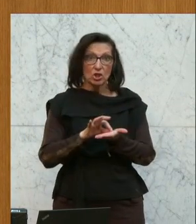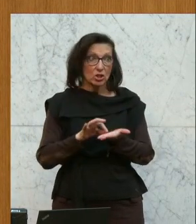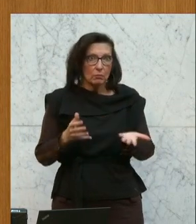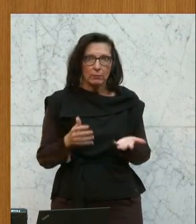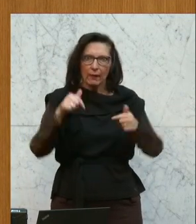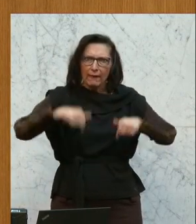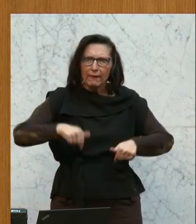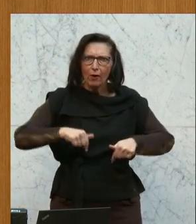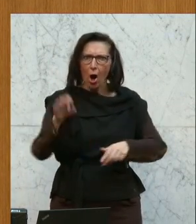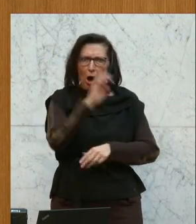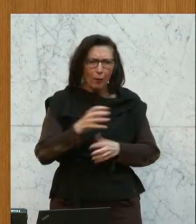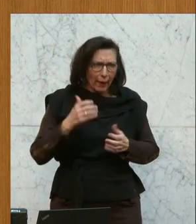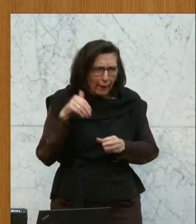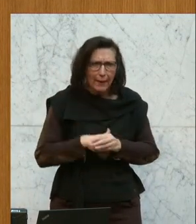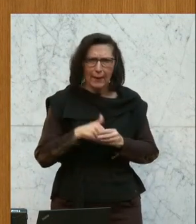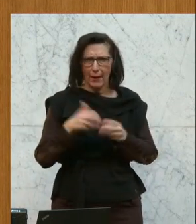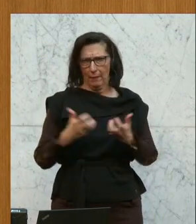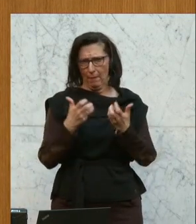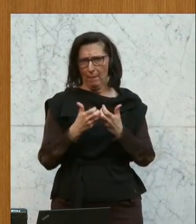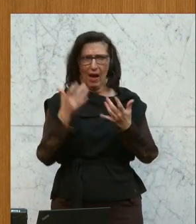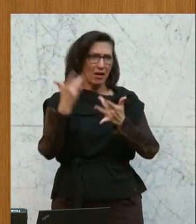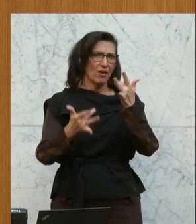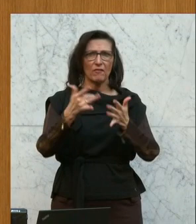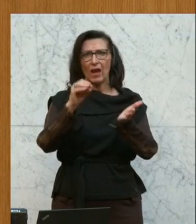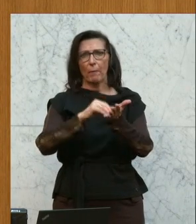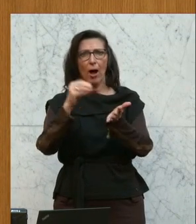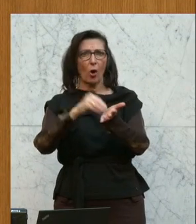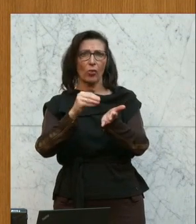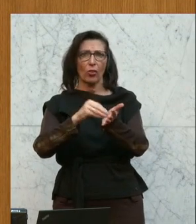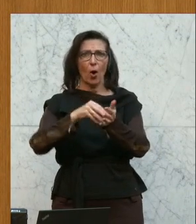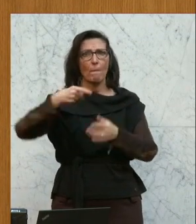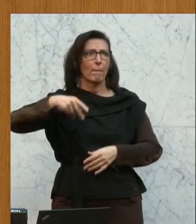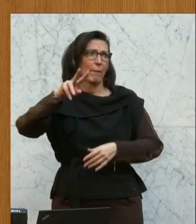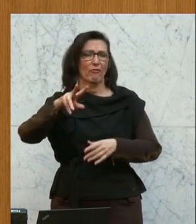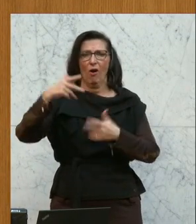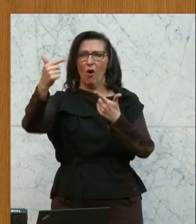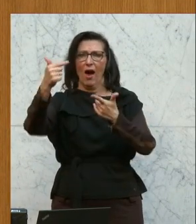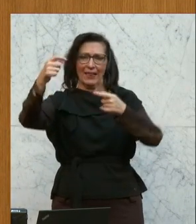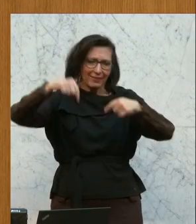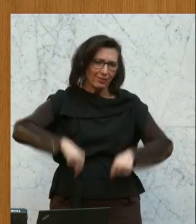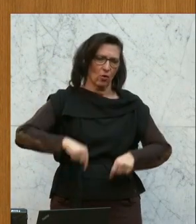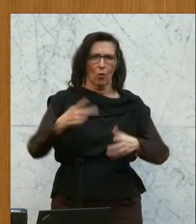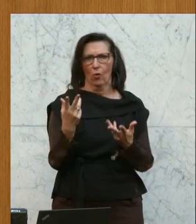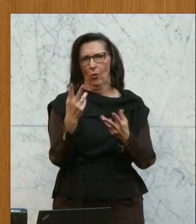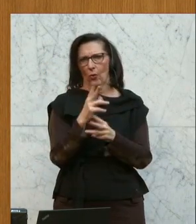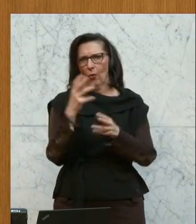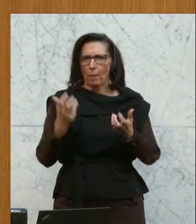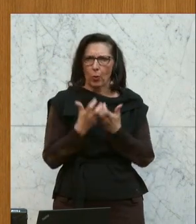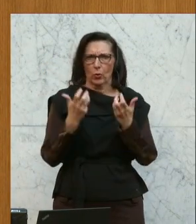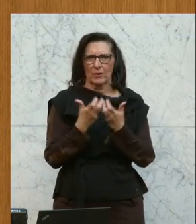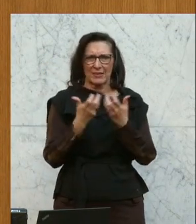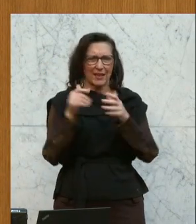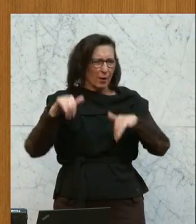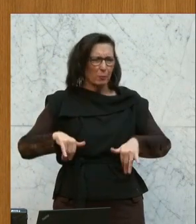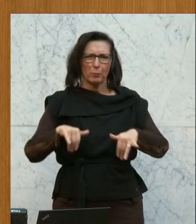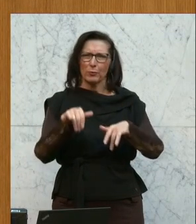Ebene war ein Schritt. Vielleicht brauchen wir auch einen Heat-Pump-Act oder einen PV-Act für die Photovoltaik, um dem was entgegenzusetzen. Wir müssen Infrastruktur bauen und sie auf